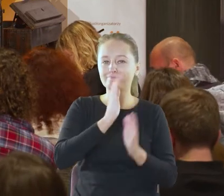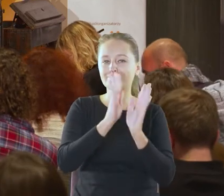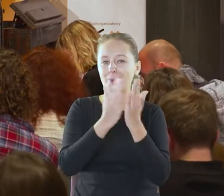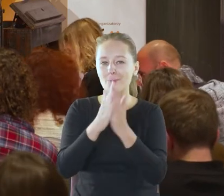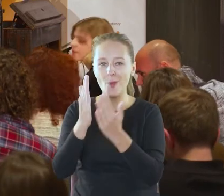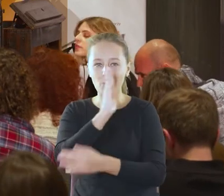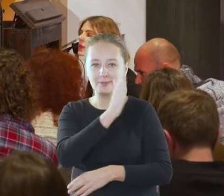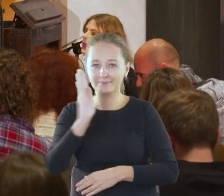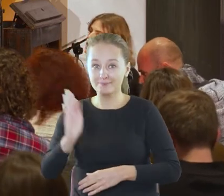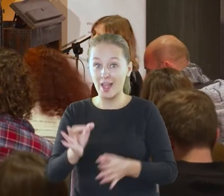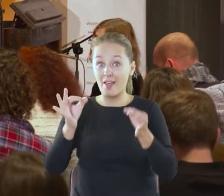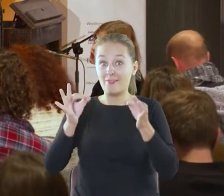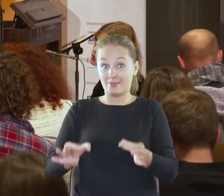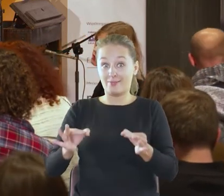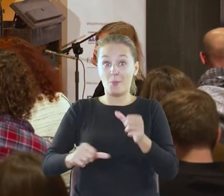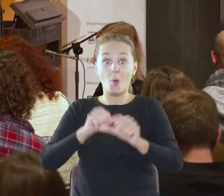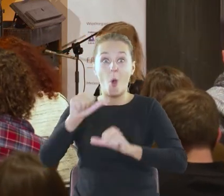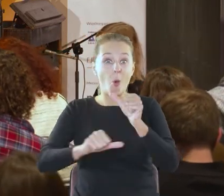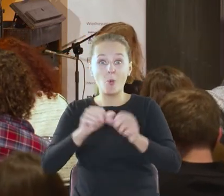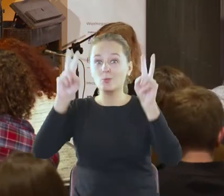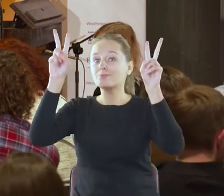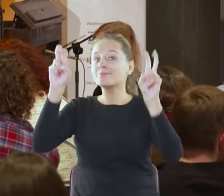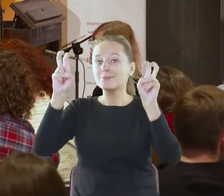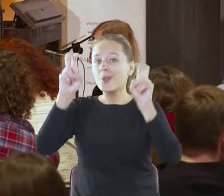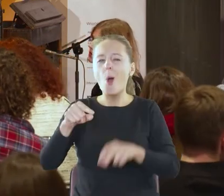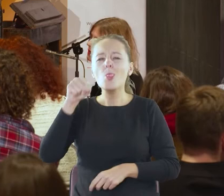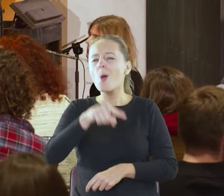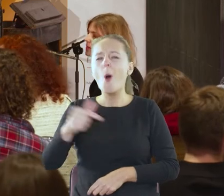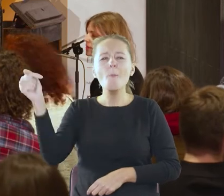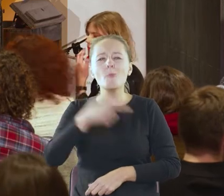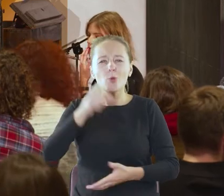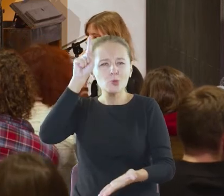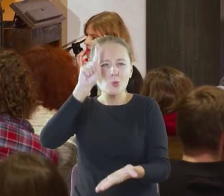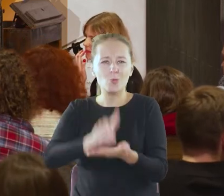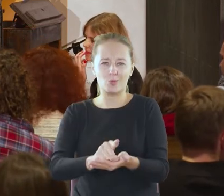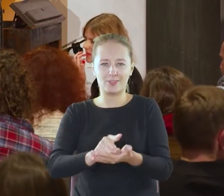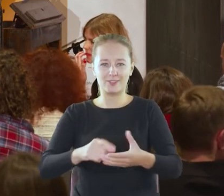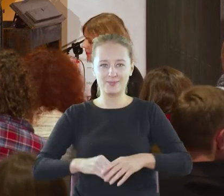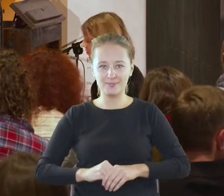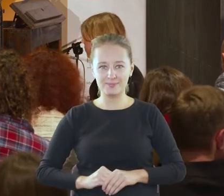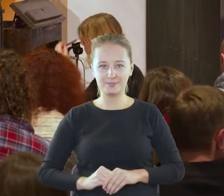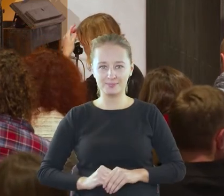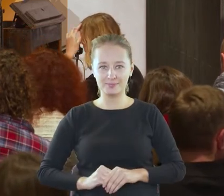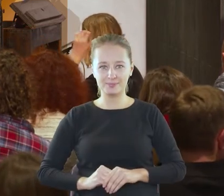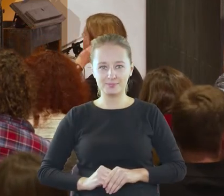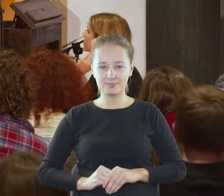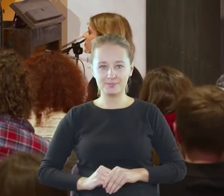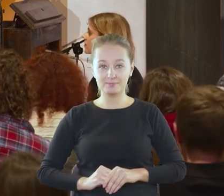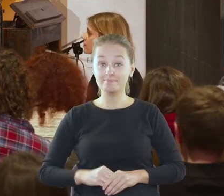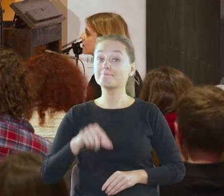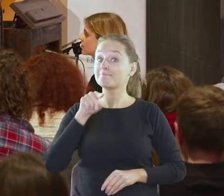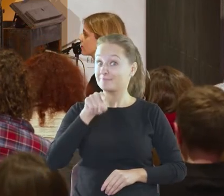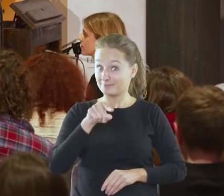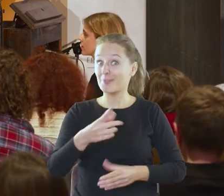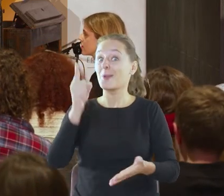odbywa się w tym roku pod hasłem To się musi powieść i to się